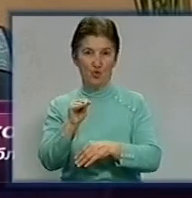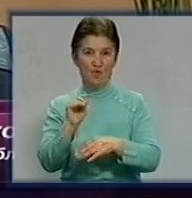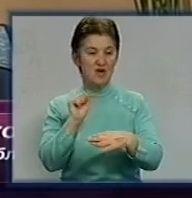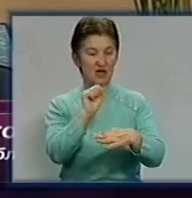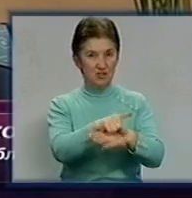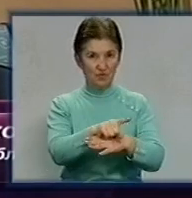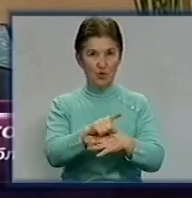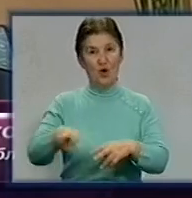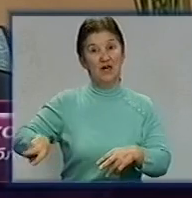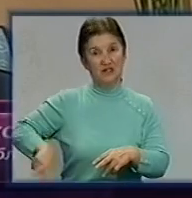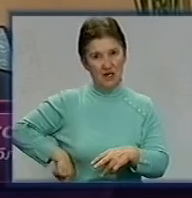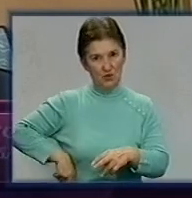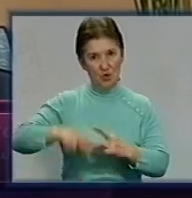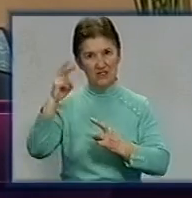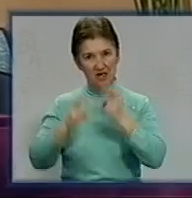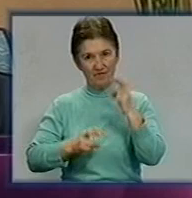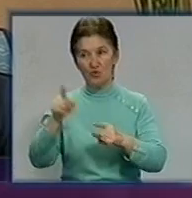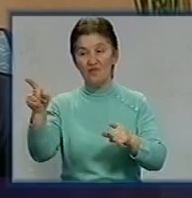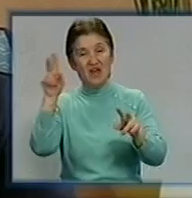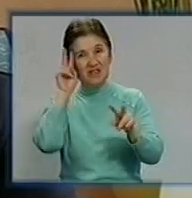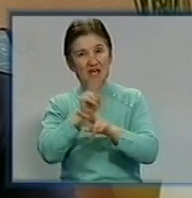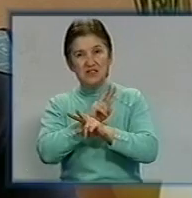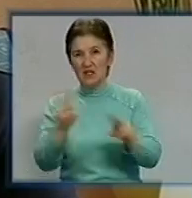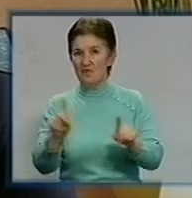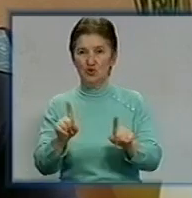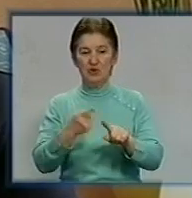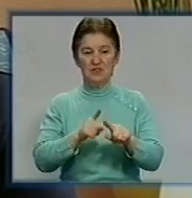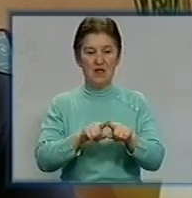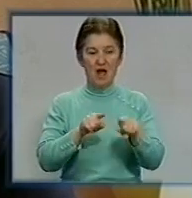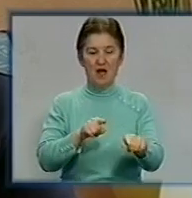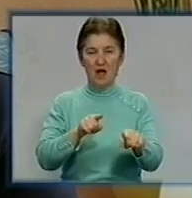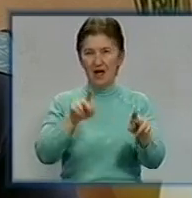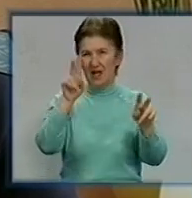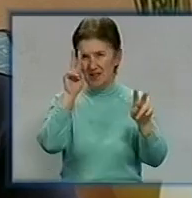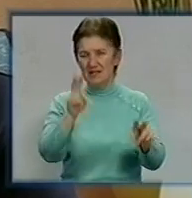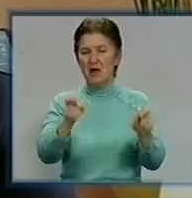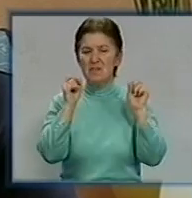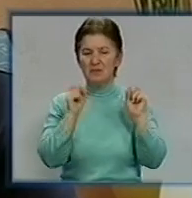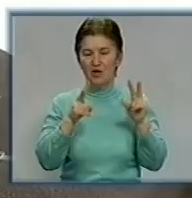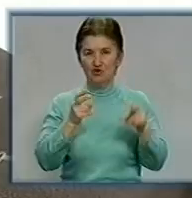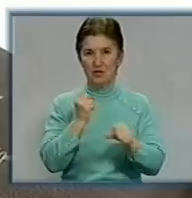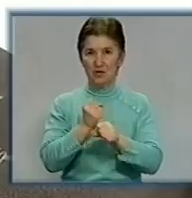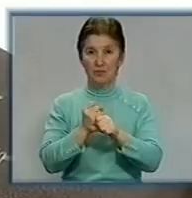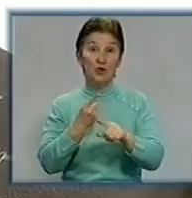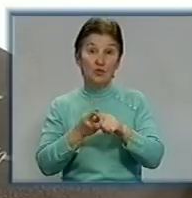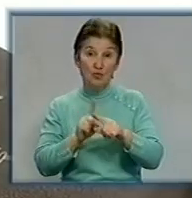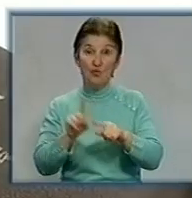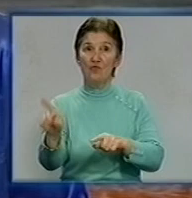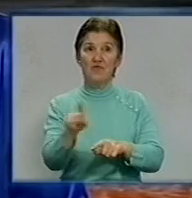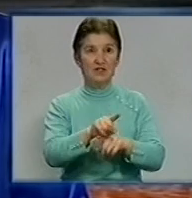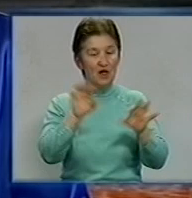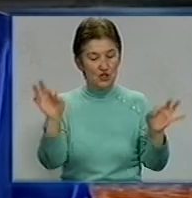Він аргументував тим, що він не знав, що це небезпечні роботи, ніхто йому про це не повідомляв, а тому ніяких заходів він і не вживав.